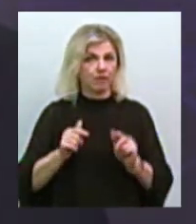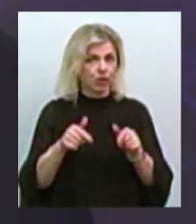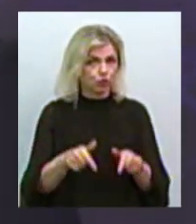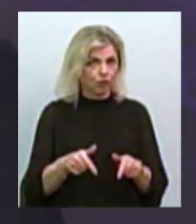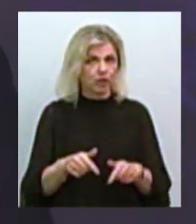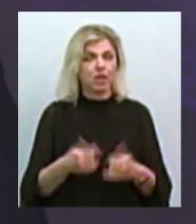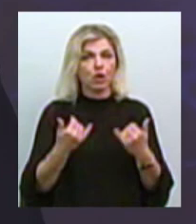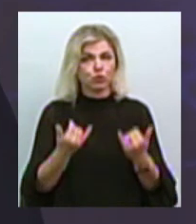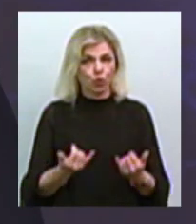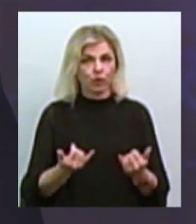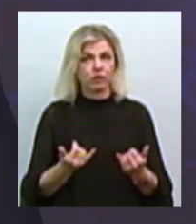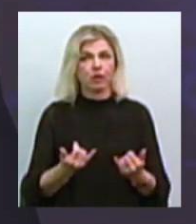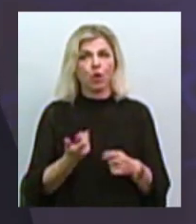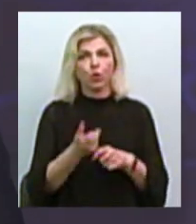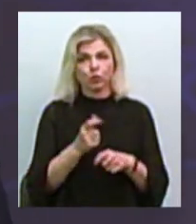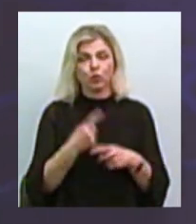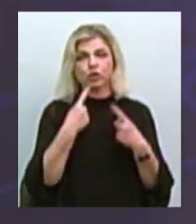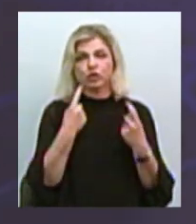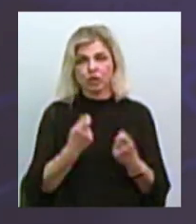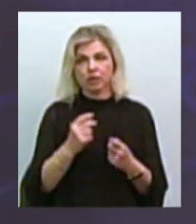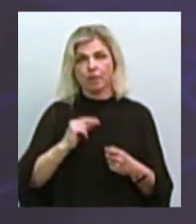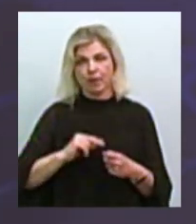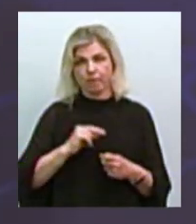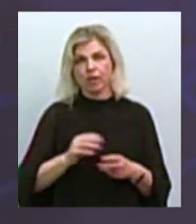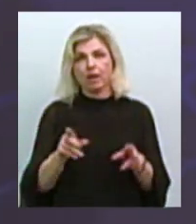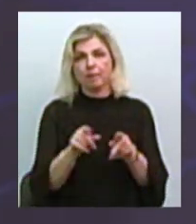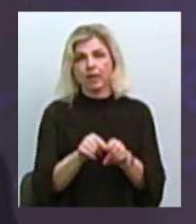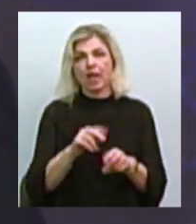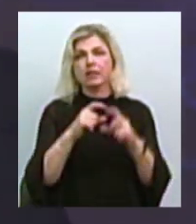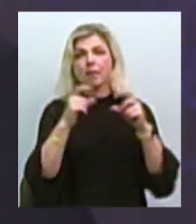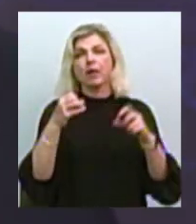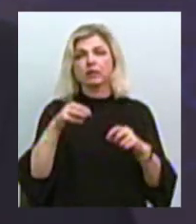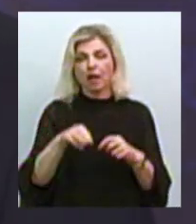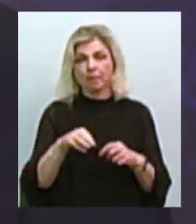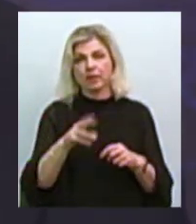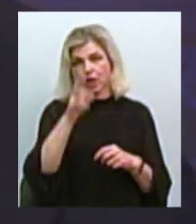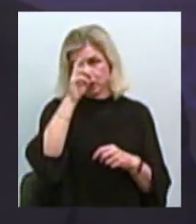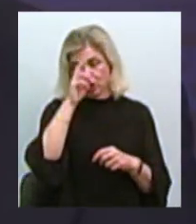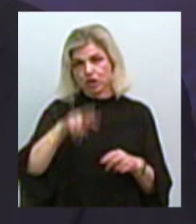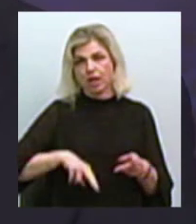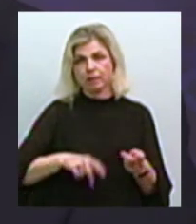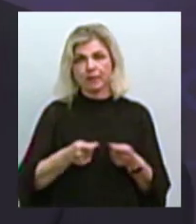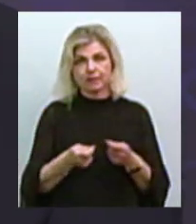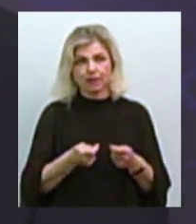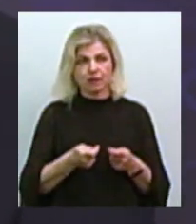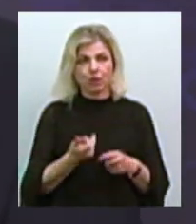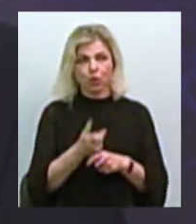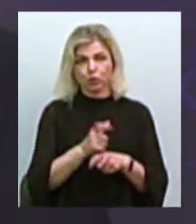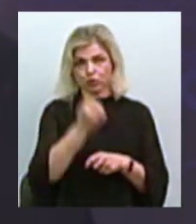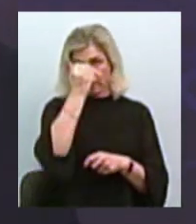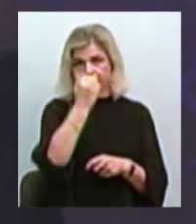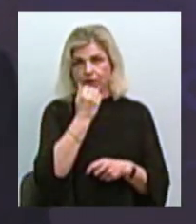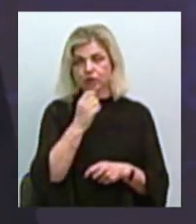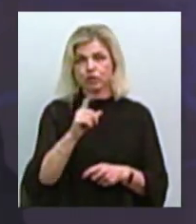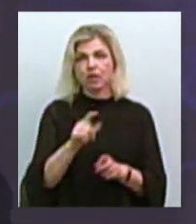Тому на сьогодні ми досить щільно і плідно співпрацюємо з департаментом економіки облдержадміністрації. до речі, дуже вдячний за